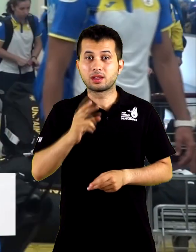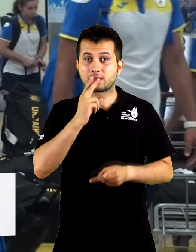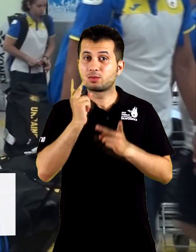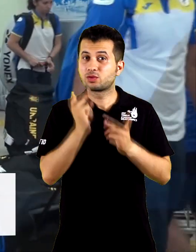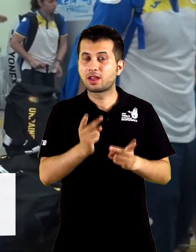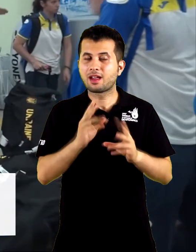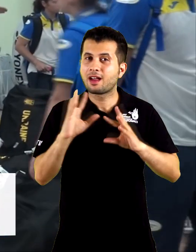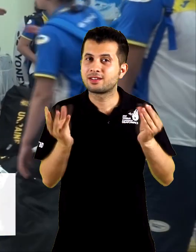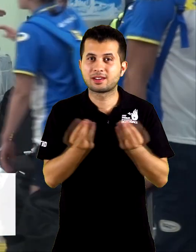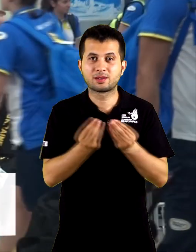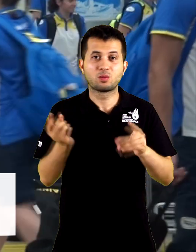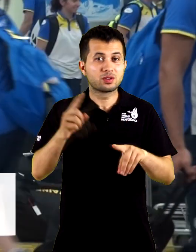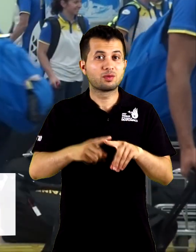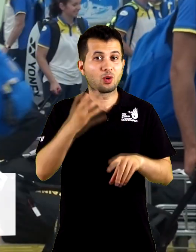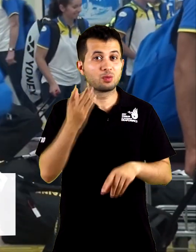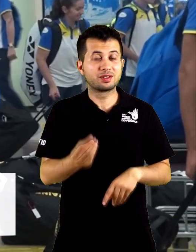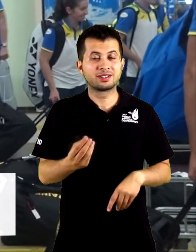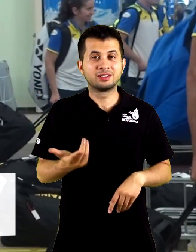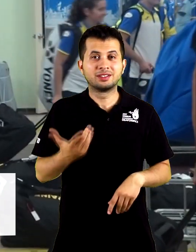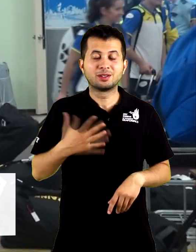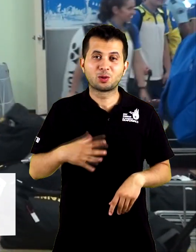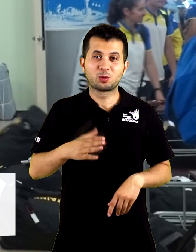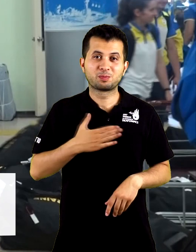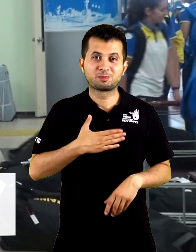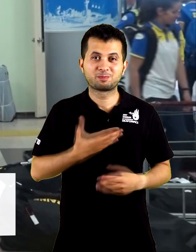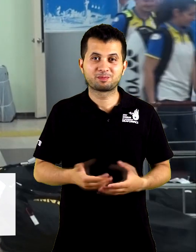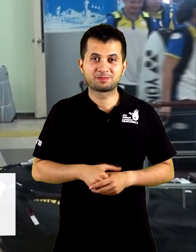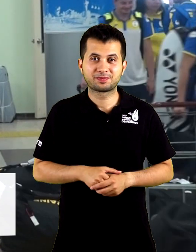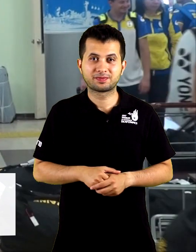Samsun'da her şeyin pozitif olmasını diliyorum.